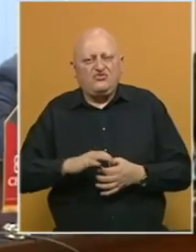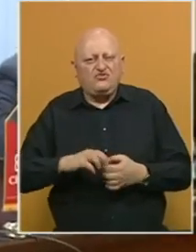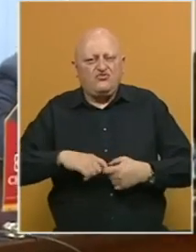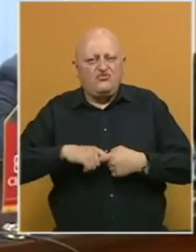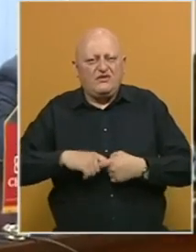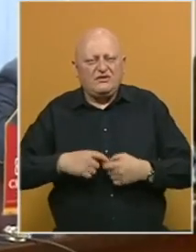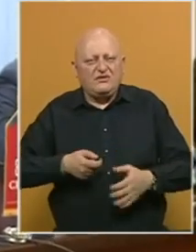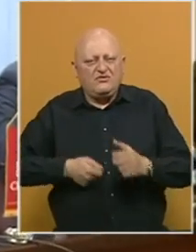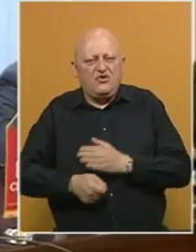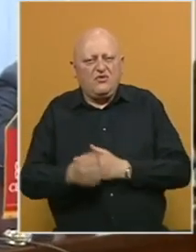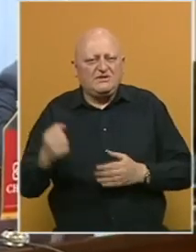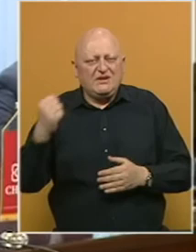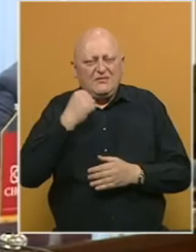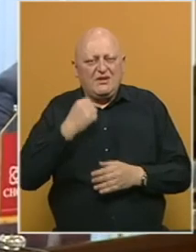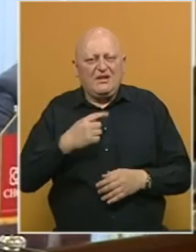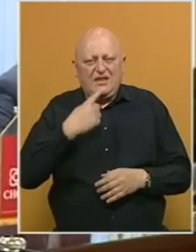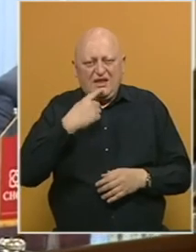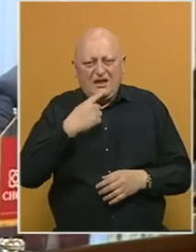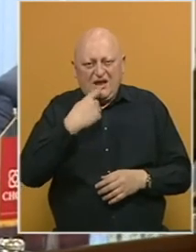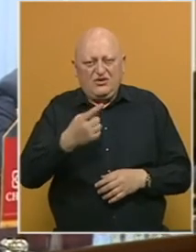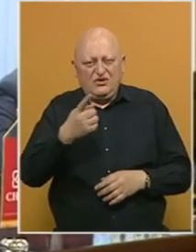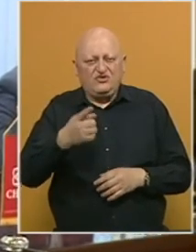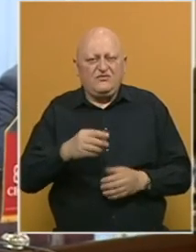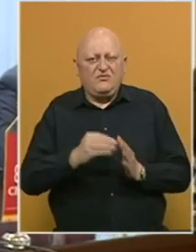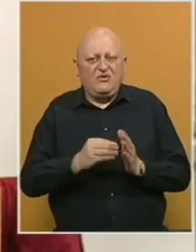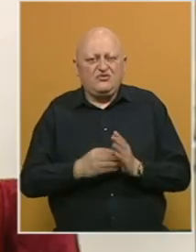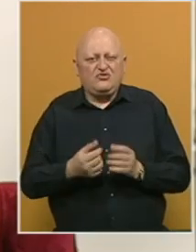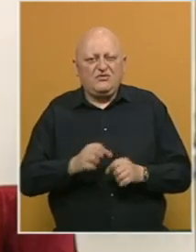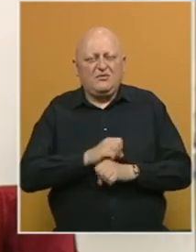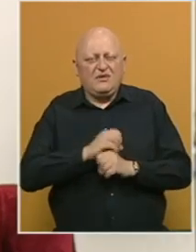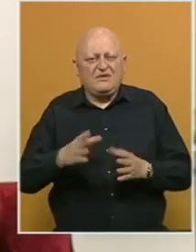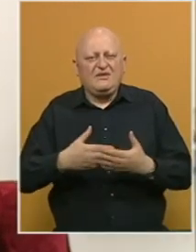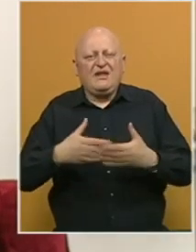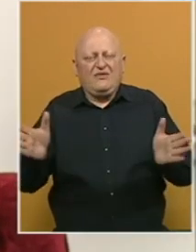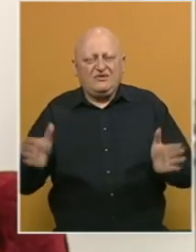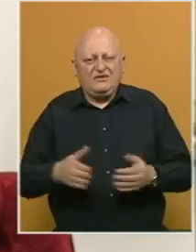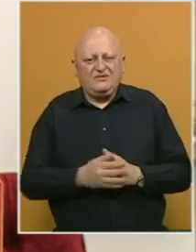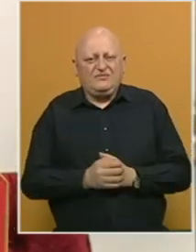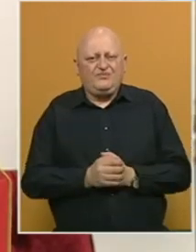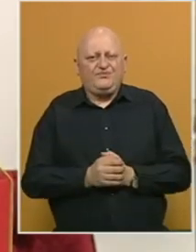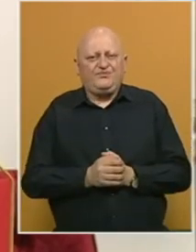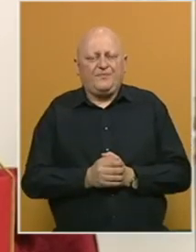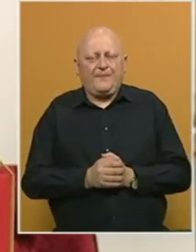koji su uvezani u korupciju i kriminal. Najavio je da će ovi podaci uskoro biti predstavljeni javnosti.